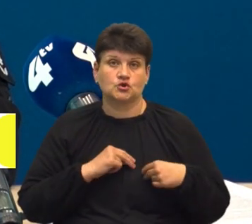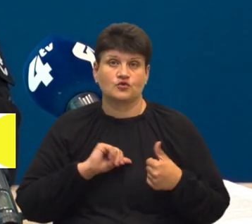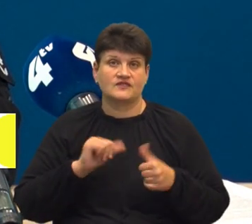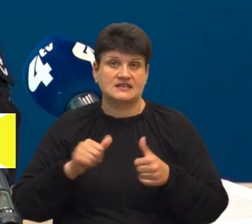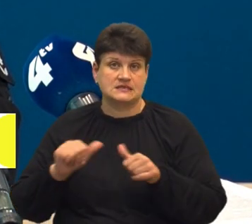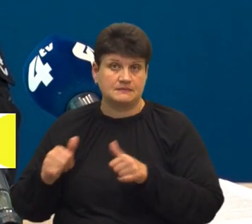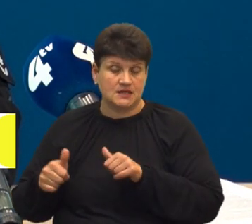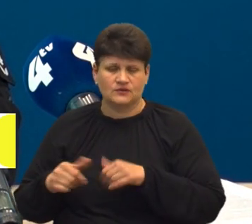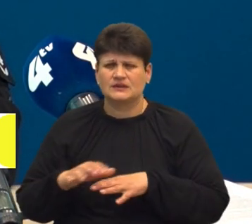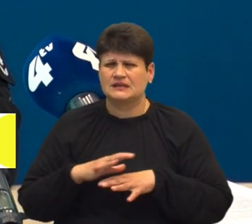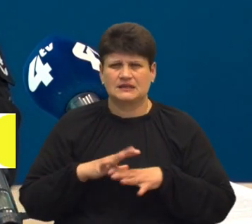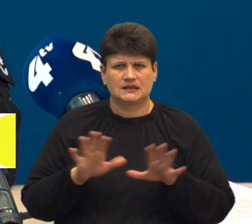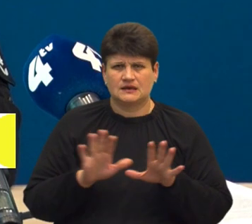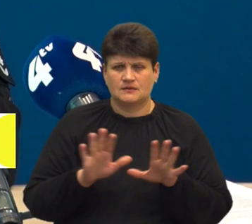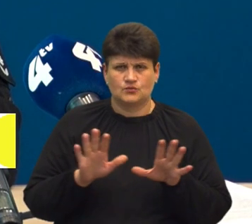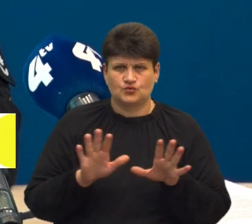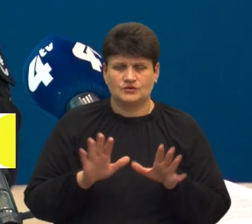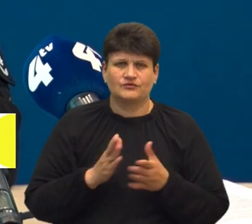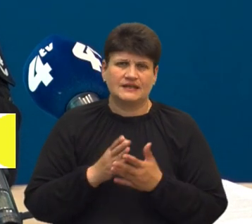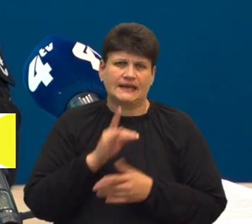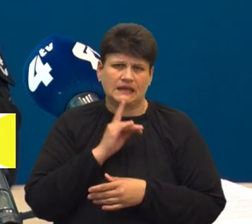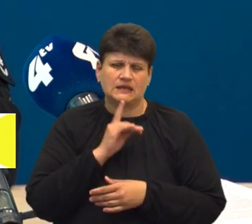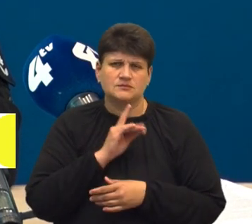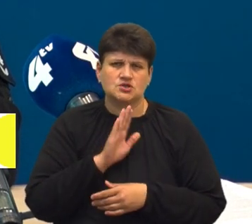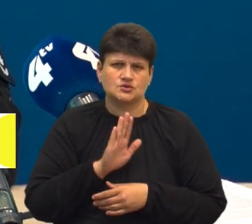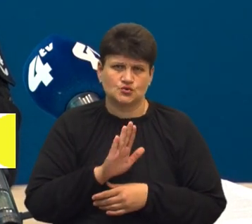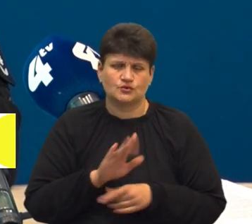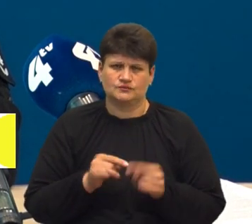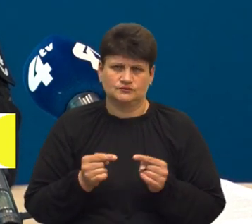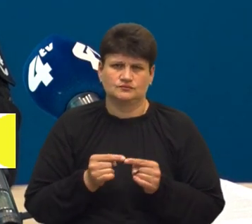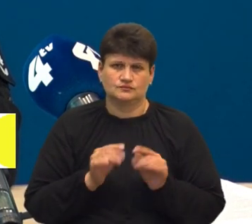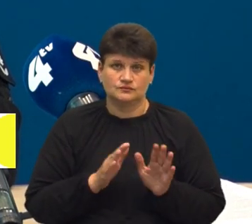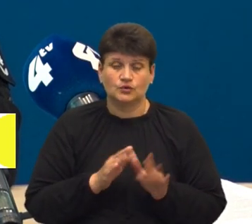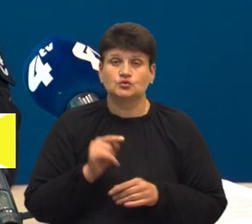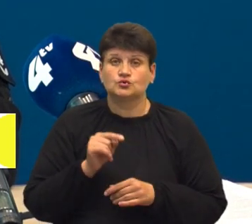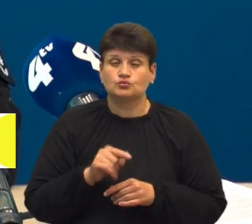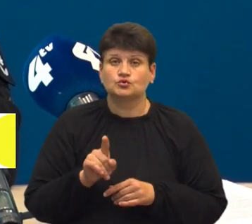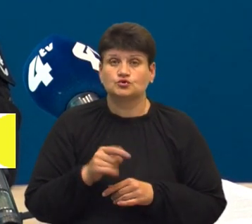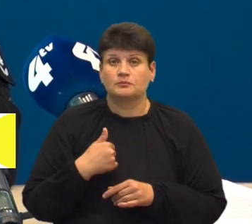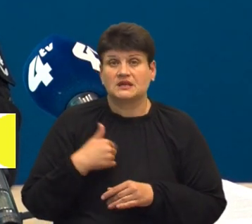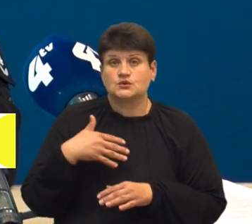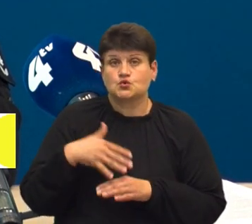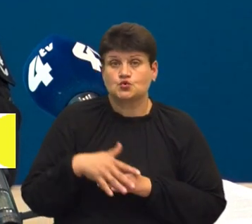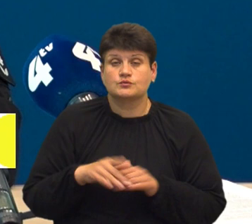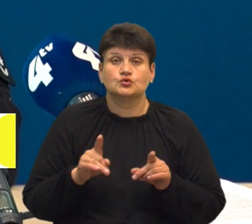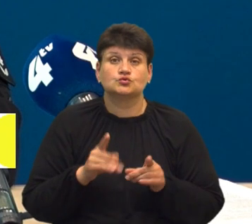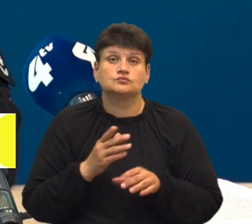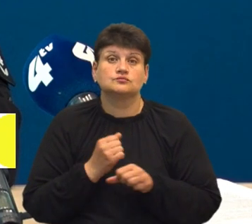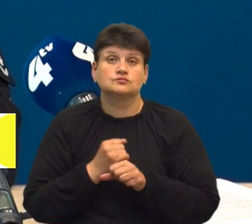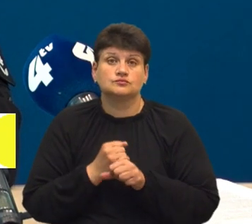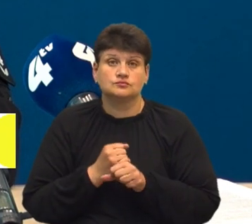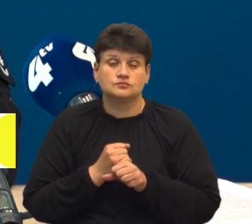є тимчасовими, однозначно. Чому? Тому що, щоб мені зрозуміти, що відбувається